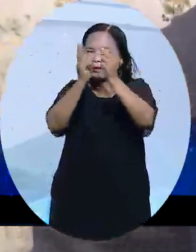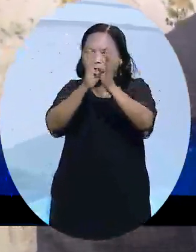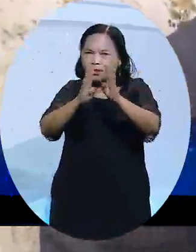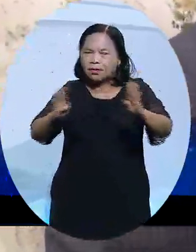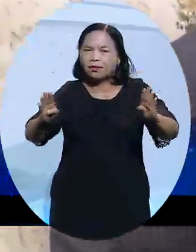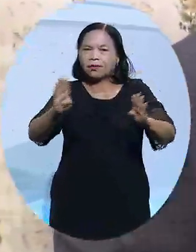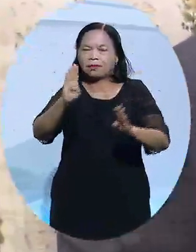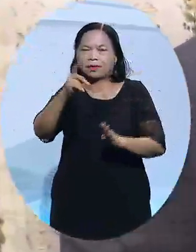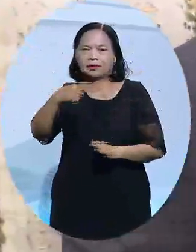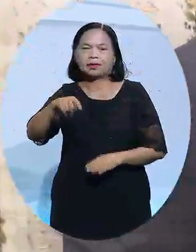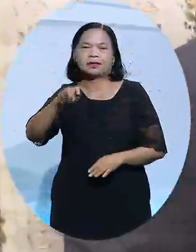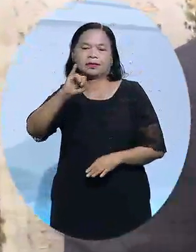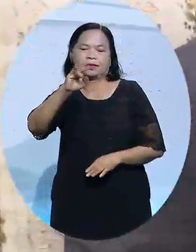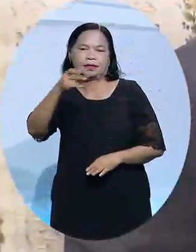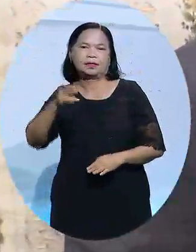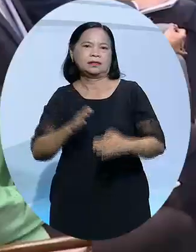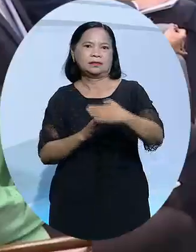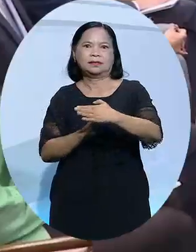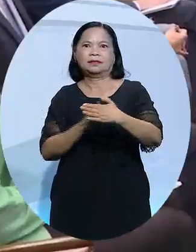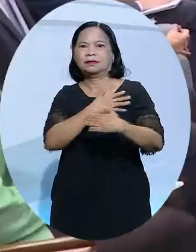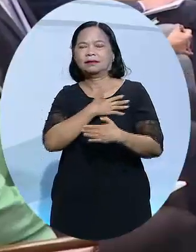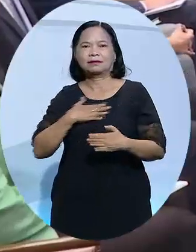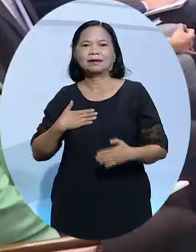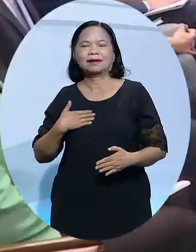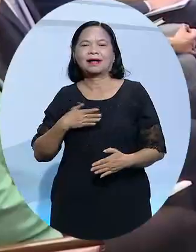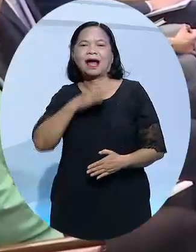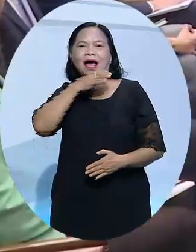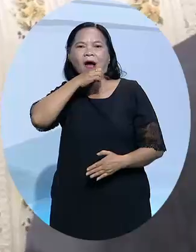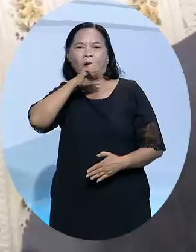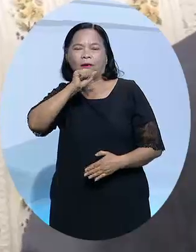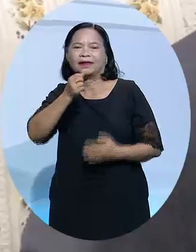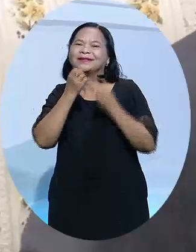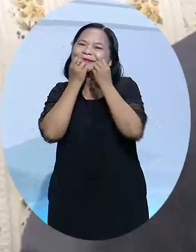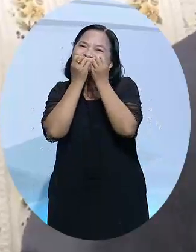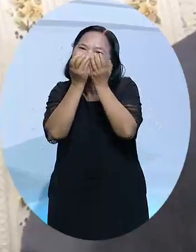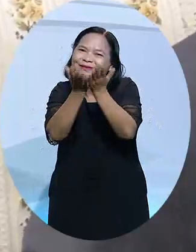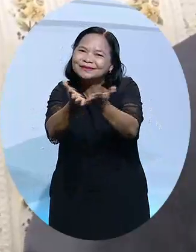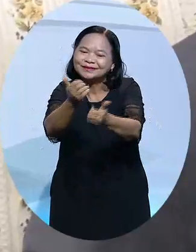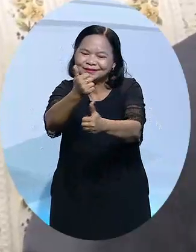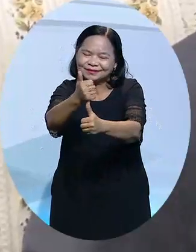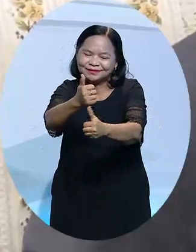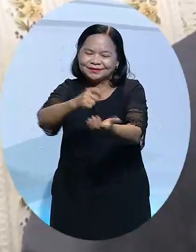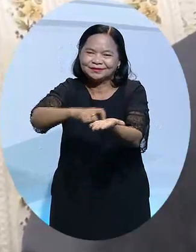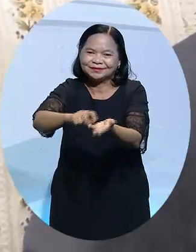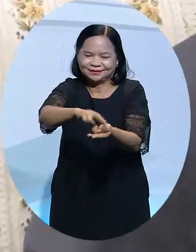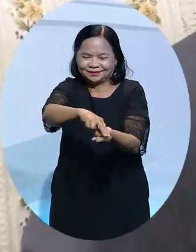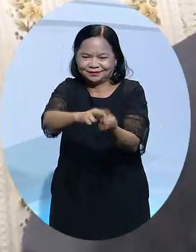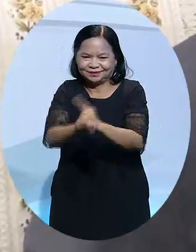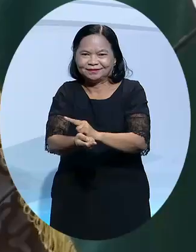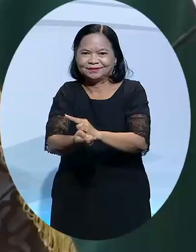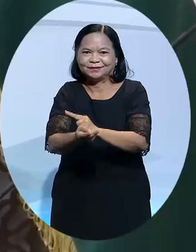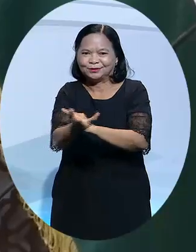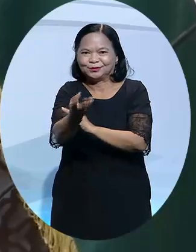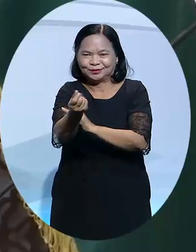Israel giống đã bị ngưng trệ từ lâu. Giờ phần mình, ông Abbas đã gửi lời cảm ơn đến chính phủ Mỹ vì đã khôi phục hỗ trợ tài chính cho